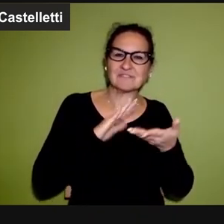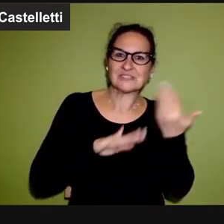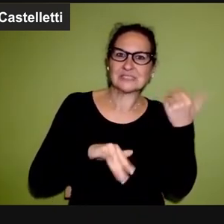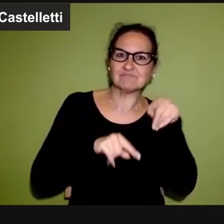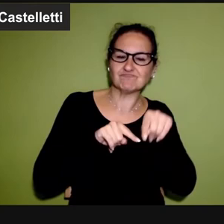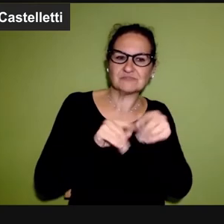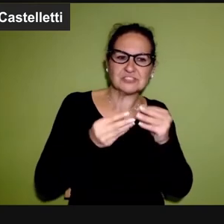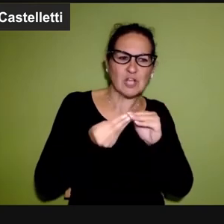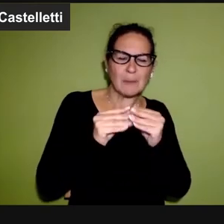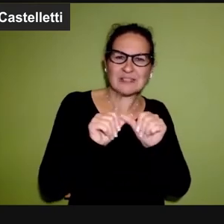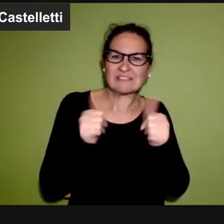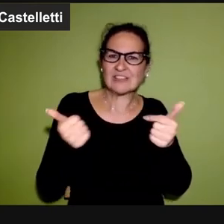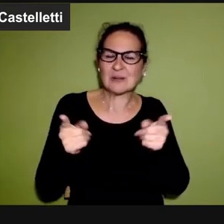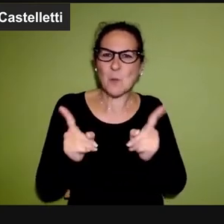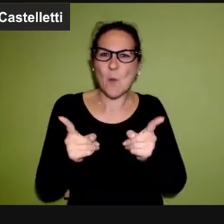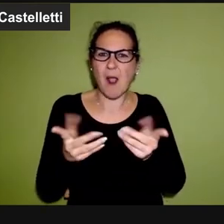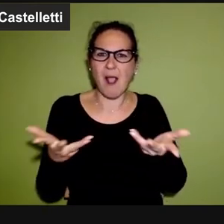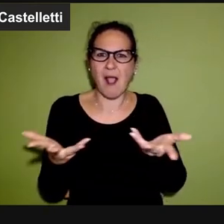ripetizione?